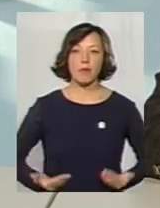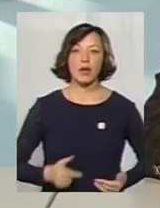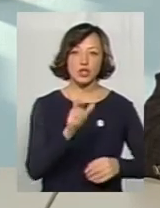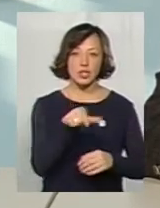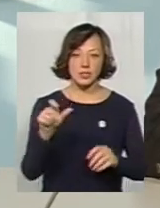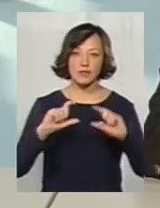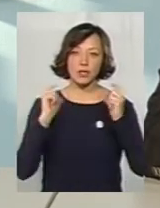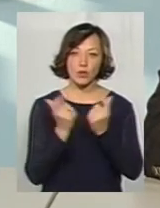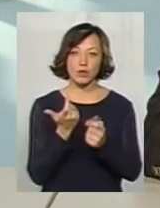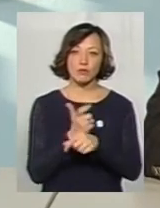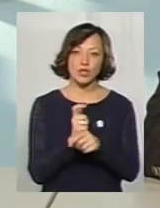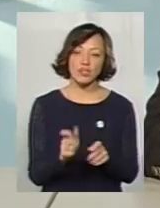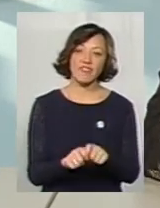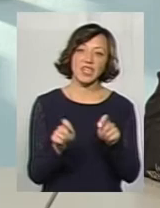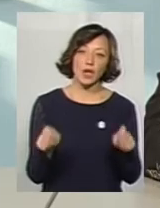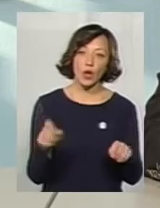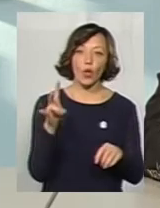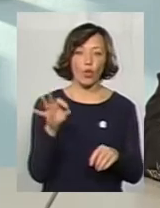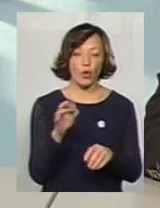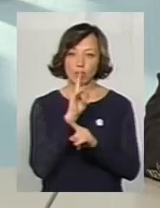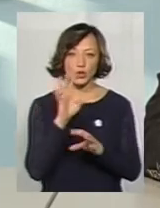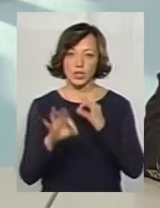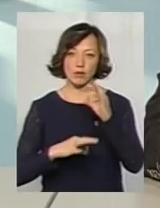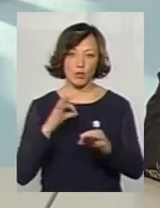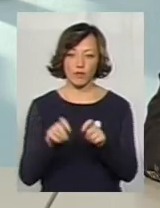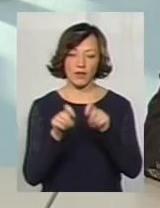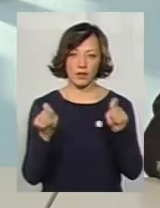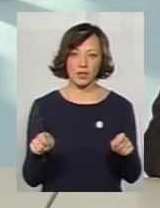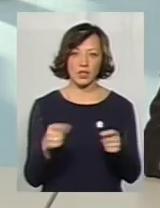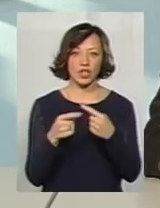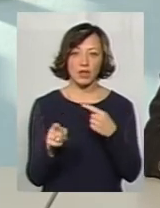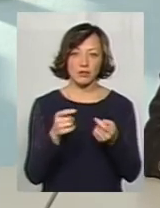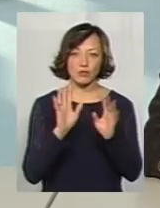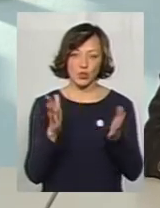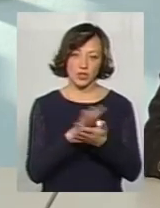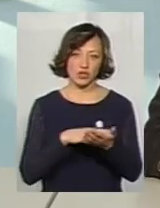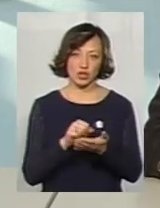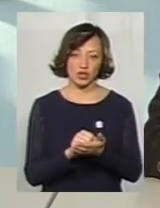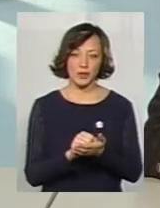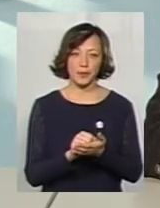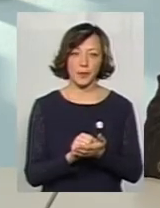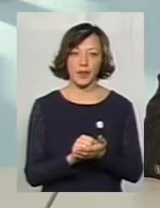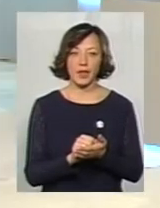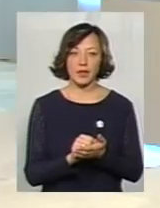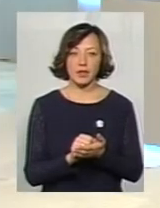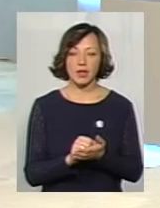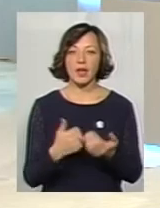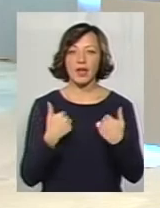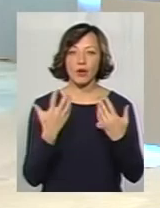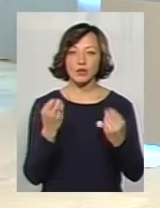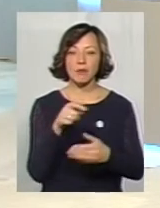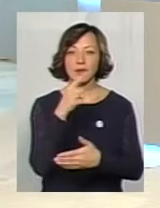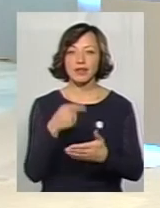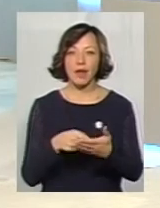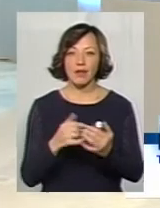буде, скажімо так, більш відкритий, ну, але він не буде цілодобово відкритий, інакше він буде просто знищений. Скажу, що тут же ж, я вже питання